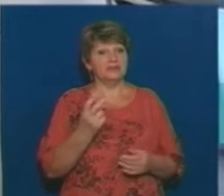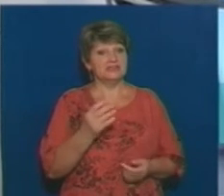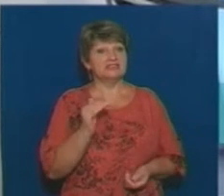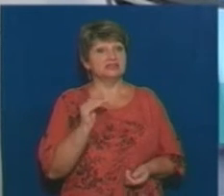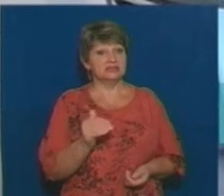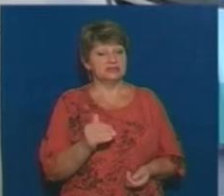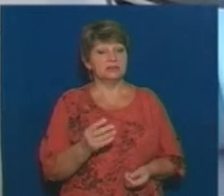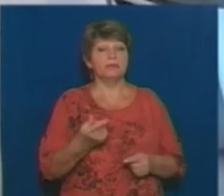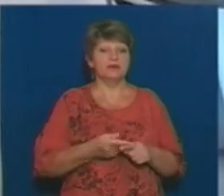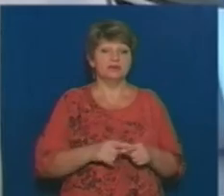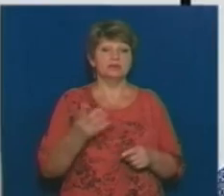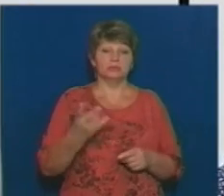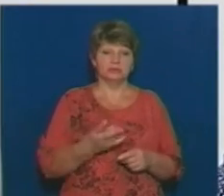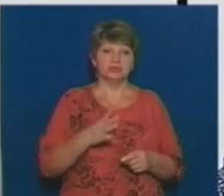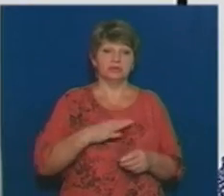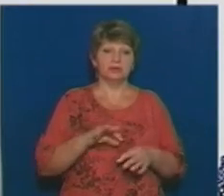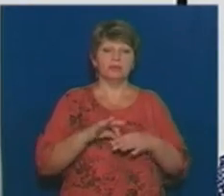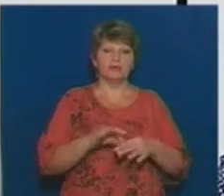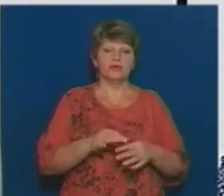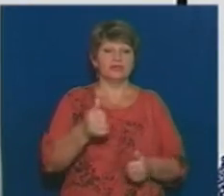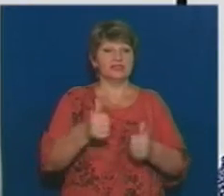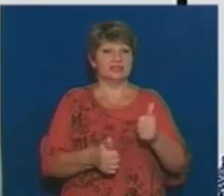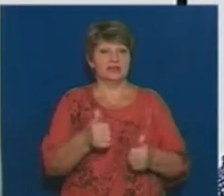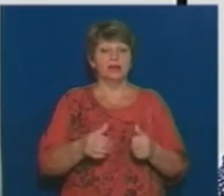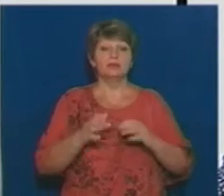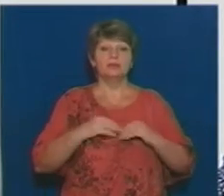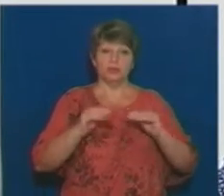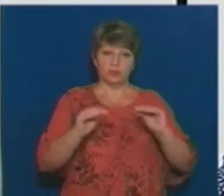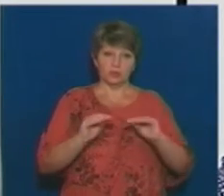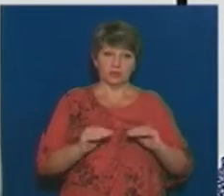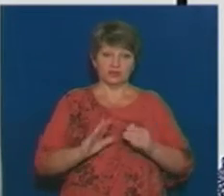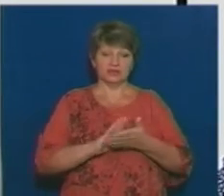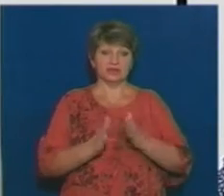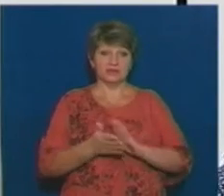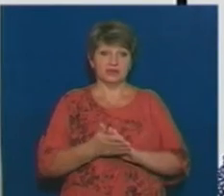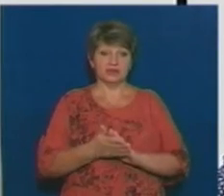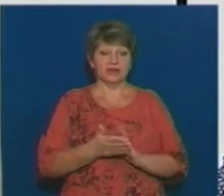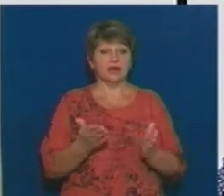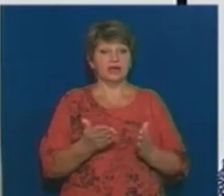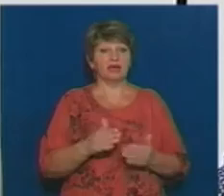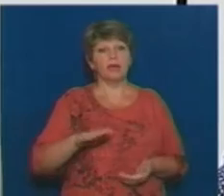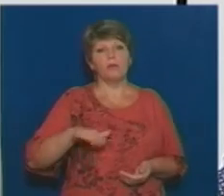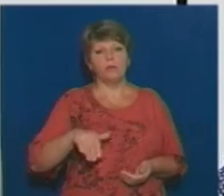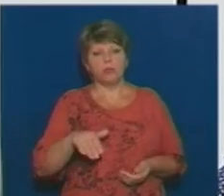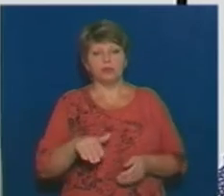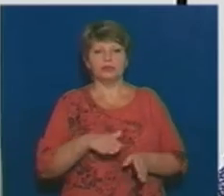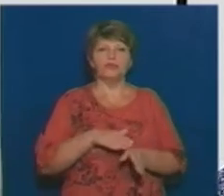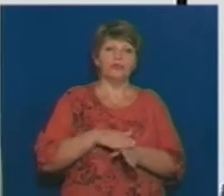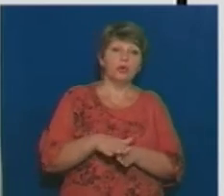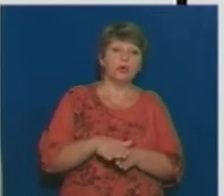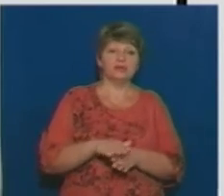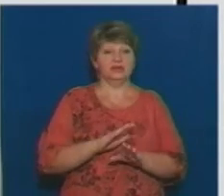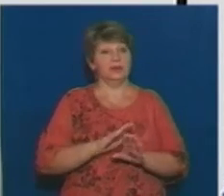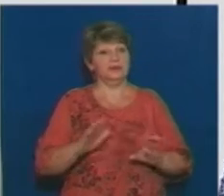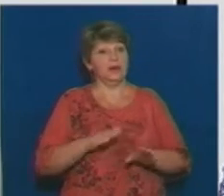що потрібно було проводити тендер, але були укладені такі договори, які потім в повній мірі, не в повній